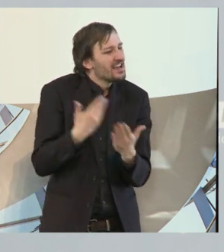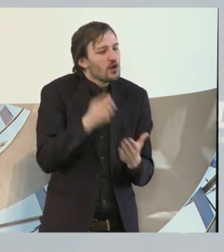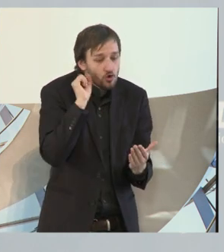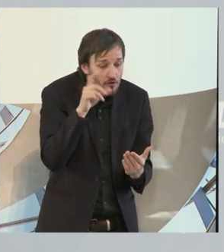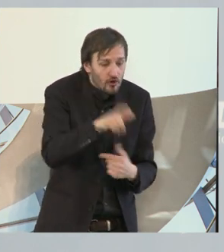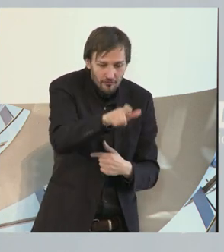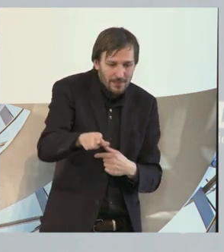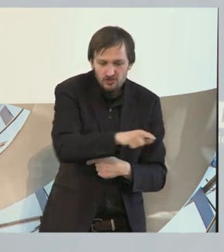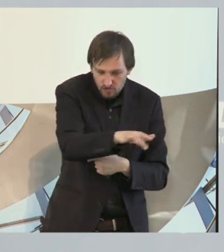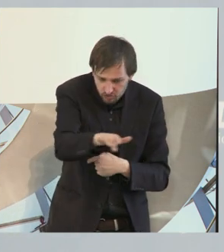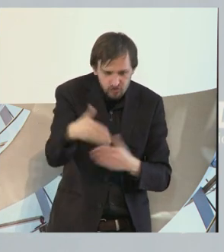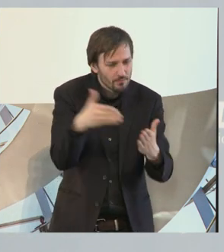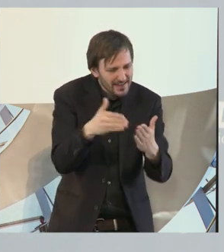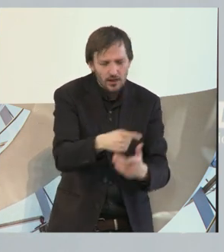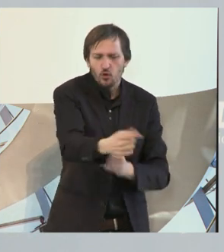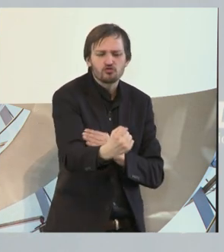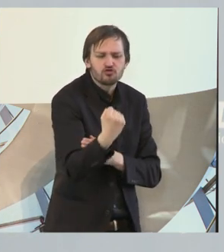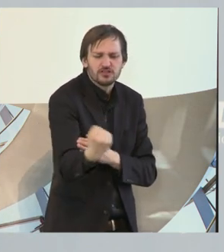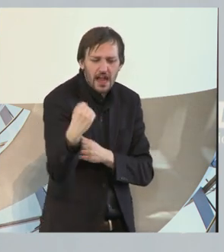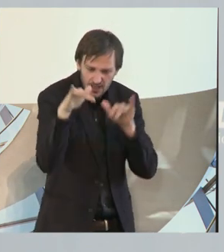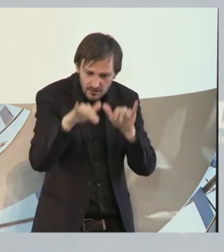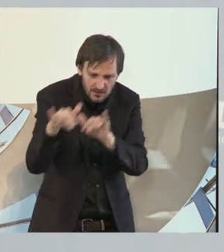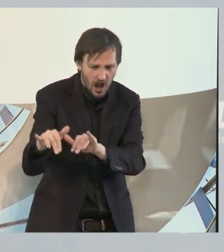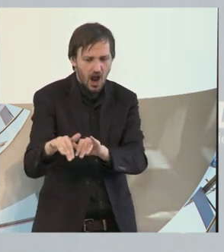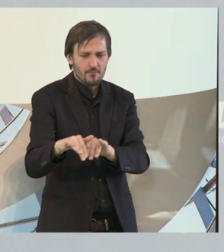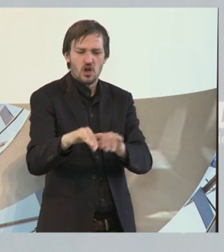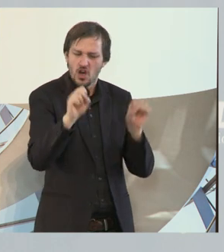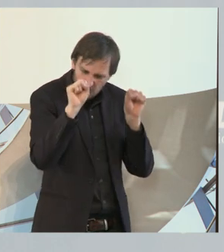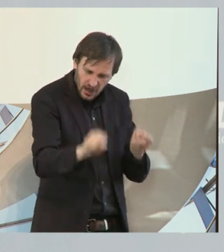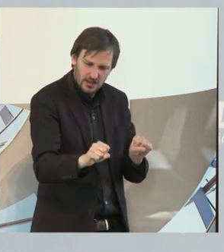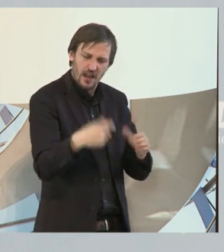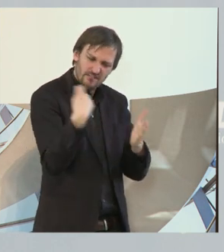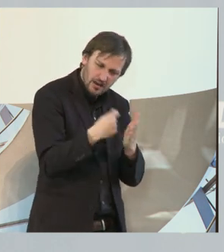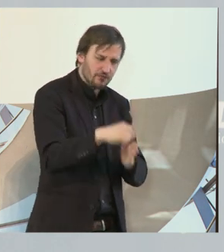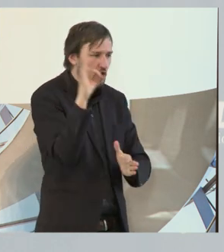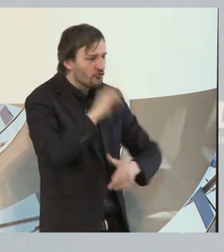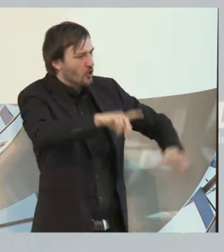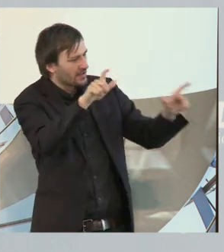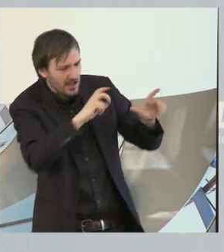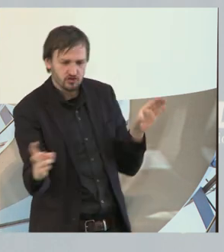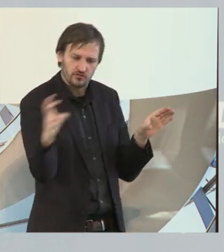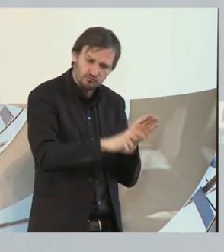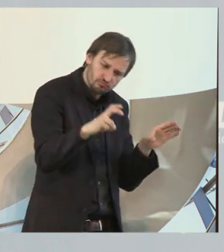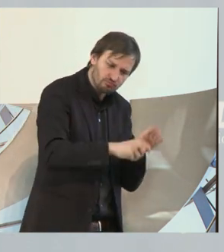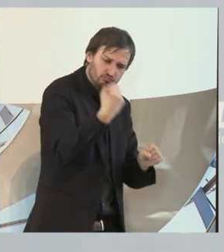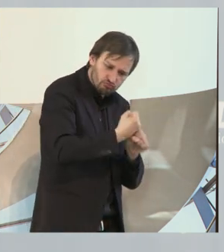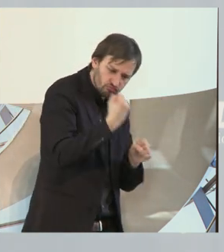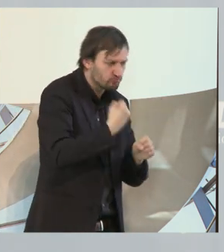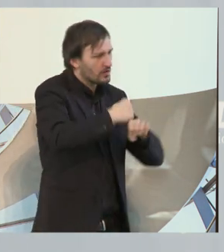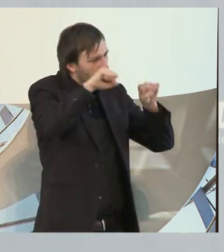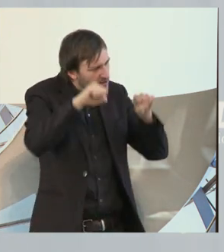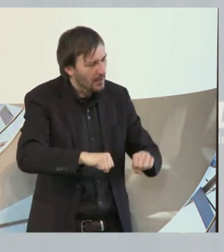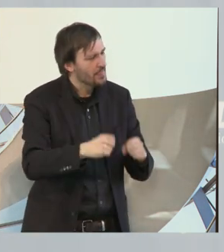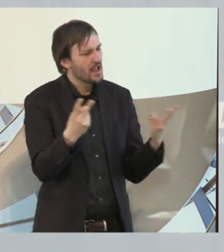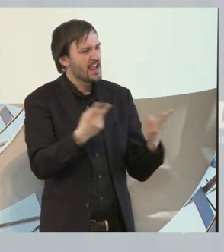mit Behinderungen über Stärken verfügen in Bereichen, die sie unheimlich wertvoll machen für eine Arbeit, egal